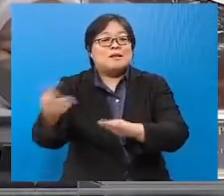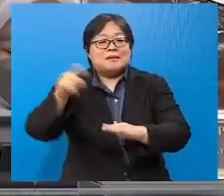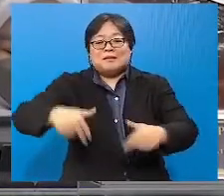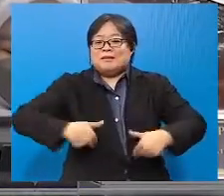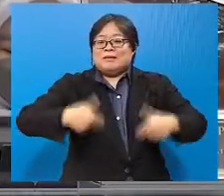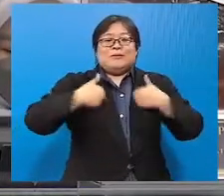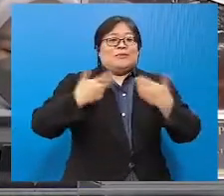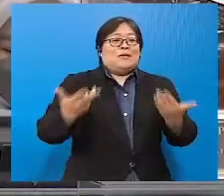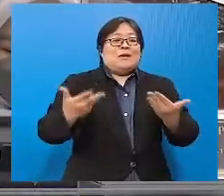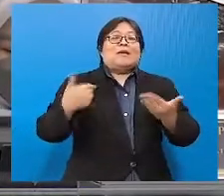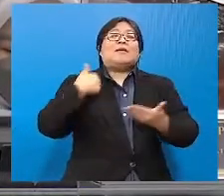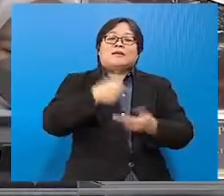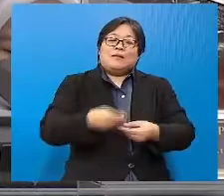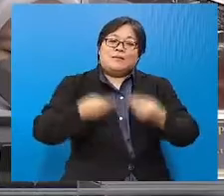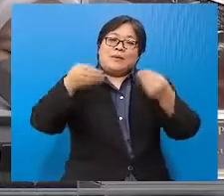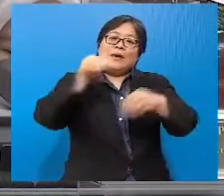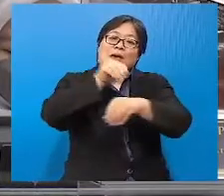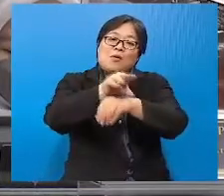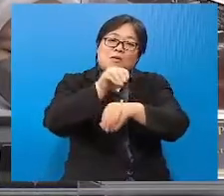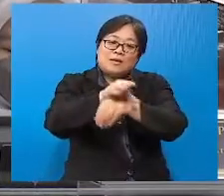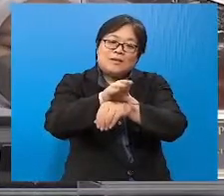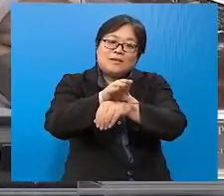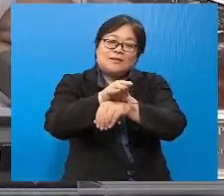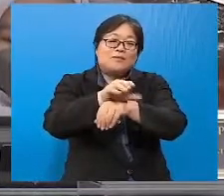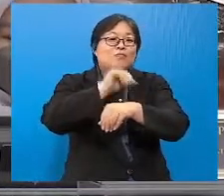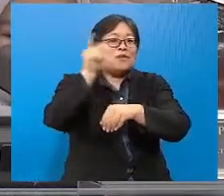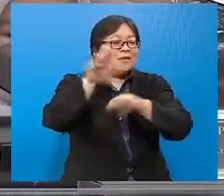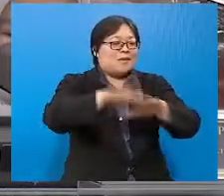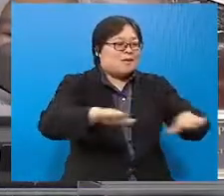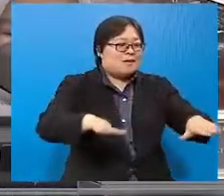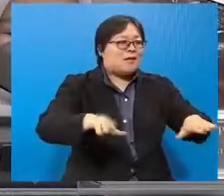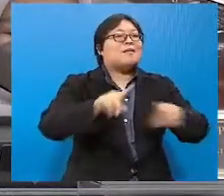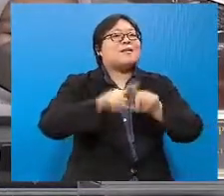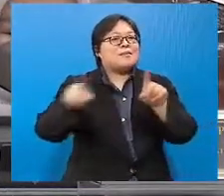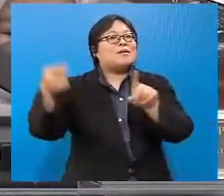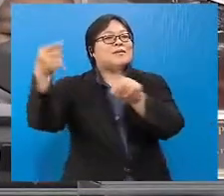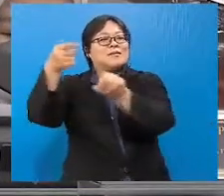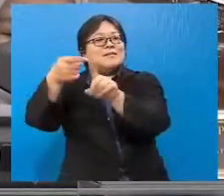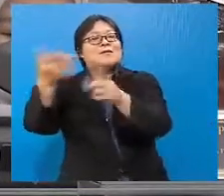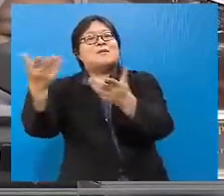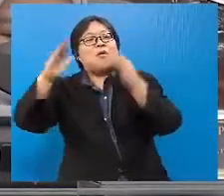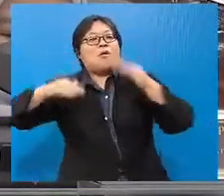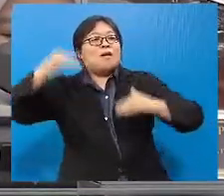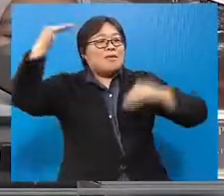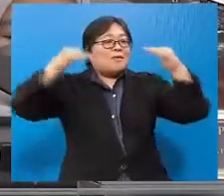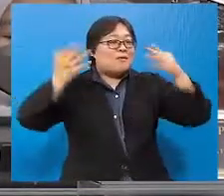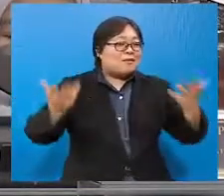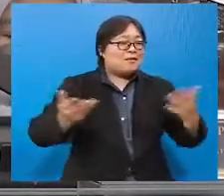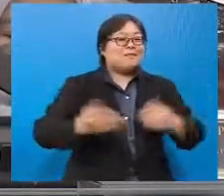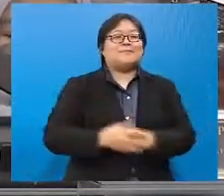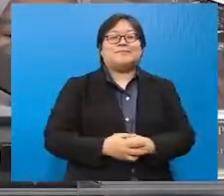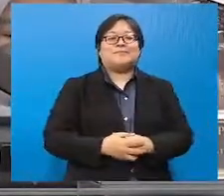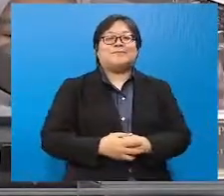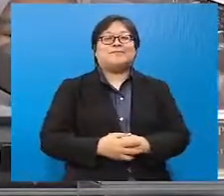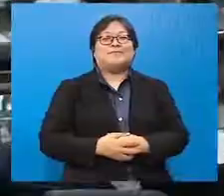keluarga. Jadi bantuan kaunseling itu bukan hanya kepada kanak-kanak tetapi juga kepada orang dewasa. terima